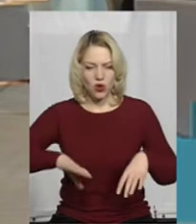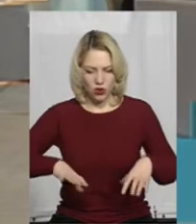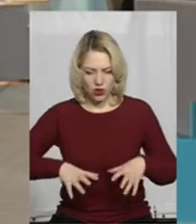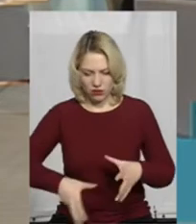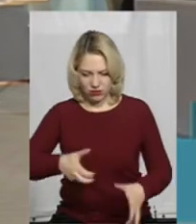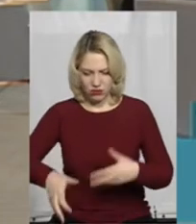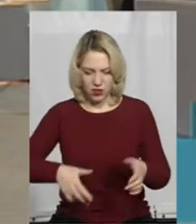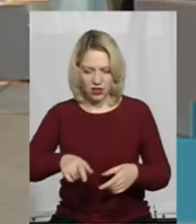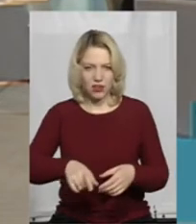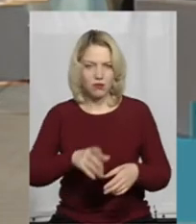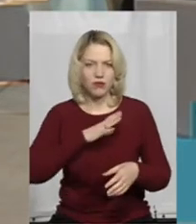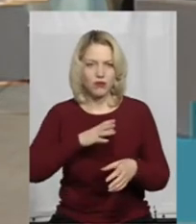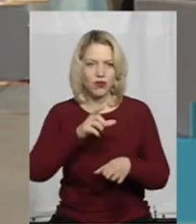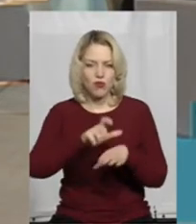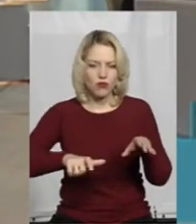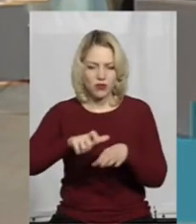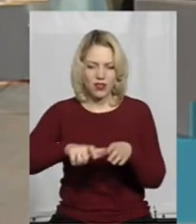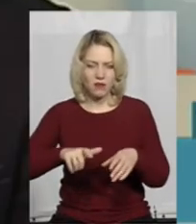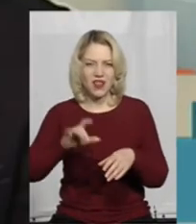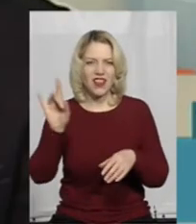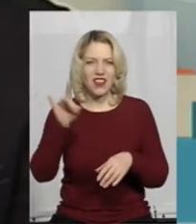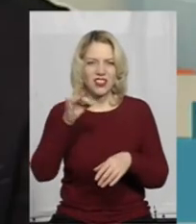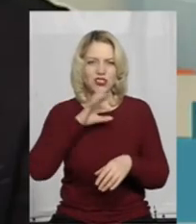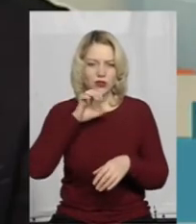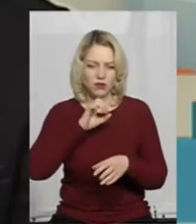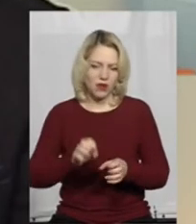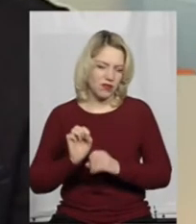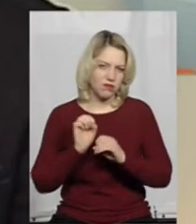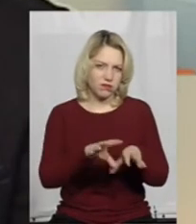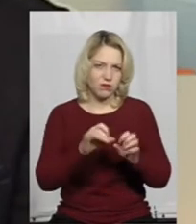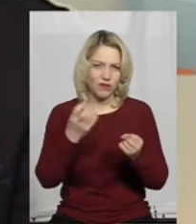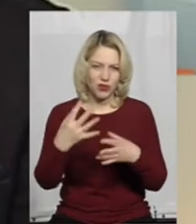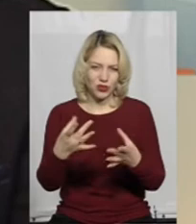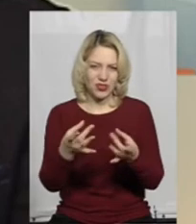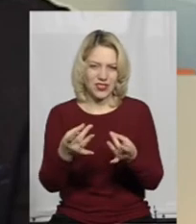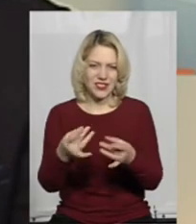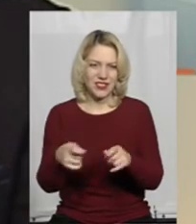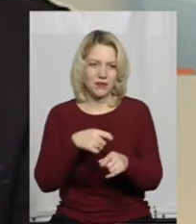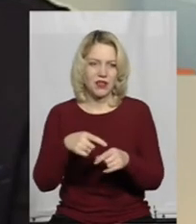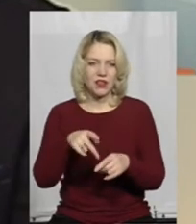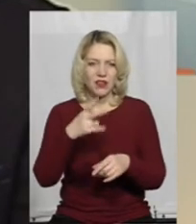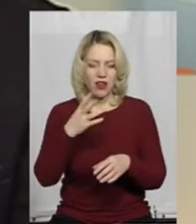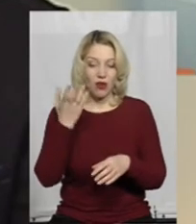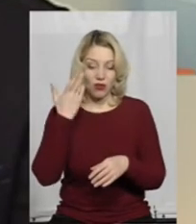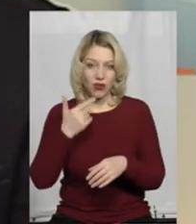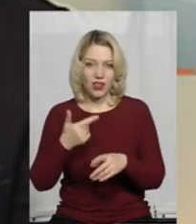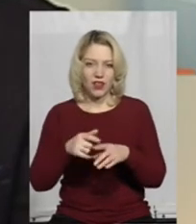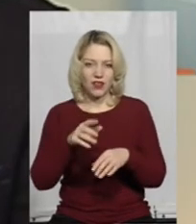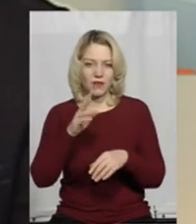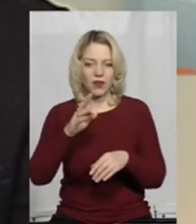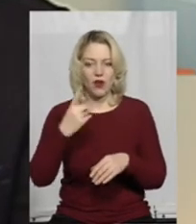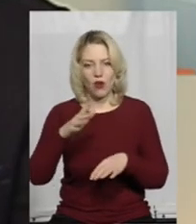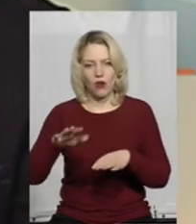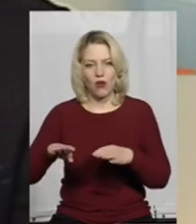кидав собакам. Там була собака, рижа прив'язана. Ми, коли першу приїхали, біля нього лежала кінцівка коня з копитом.